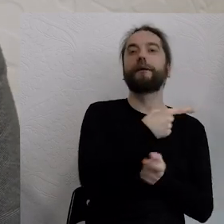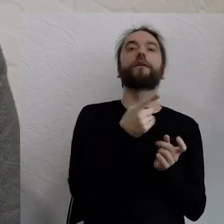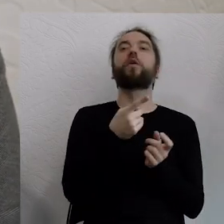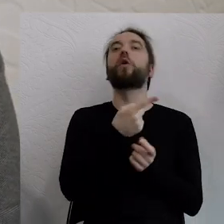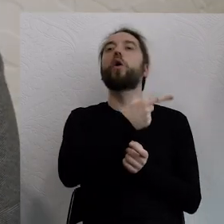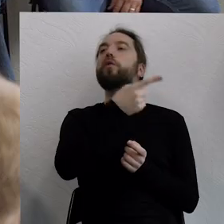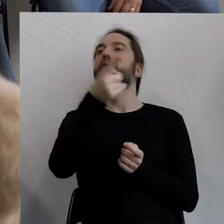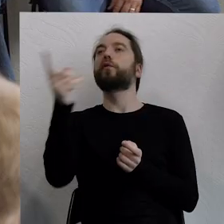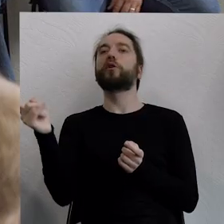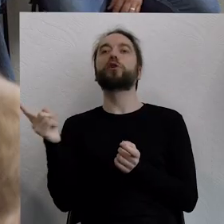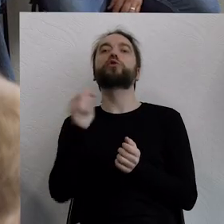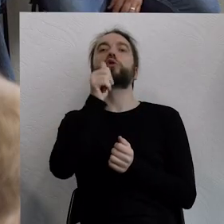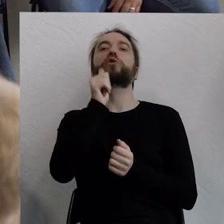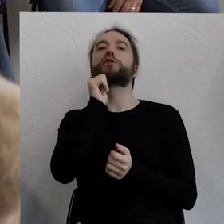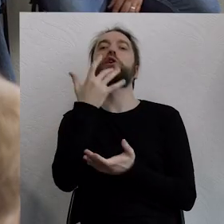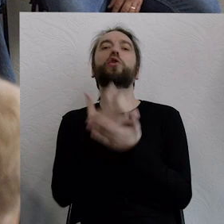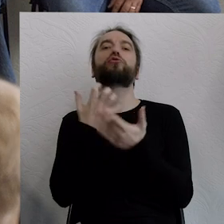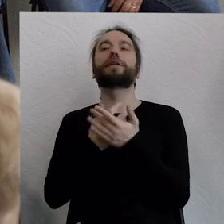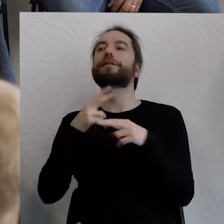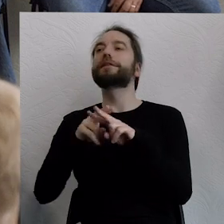Was korzysta na co dzień z jakichś narzędzi?